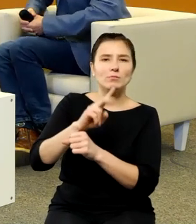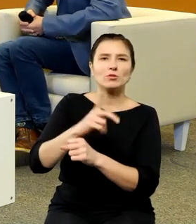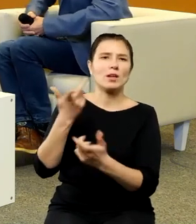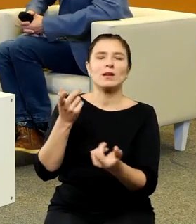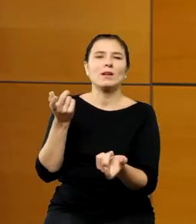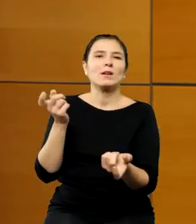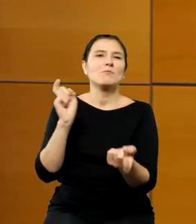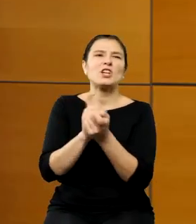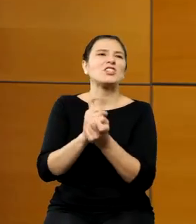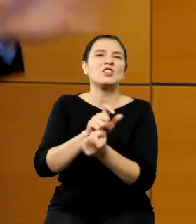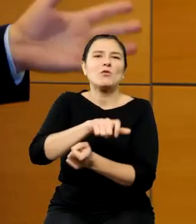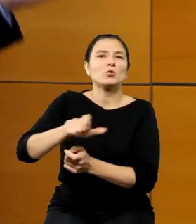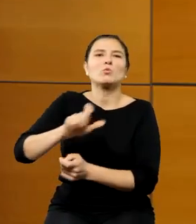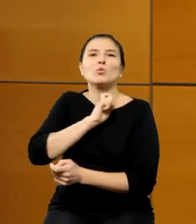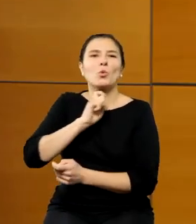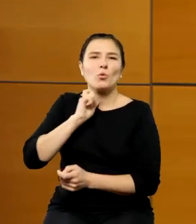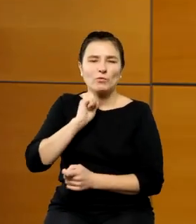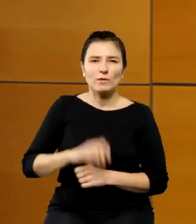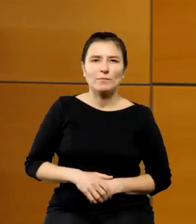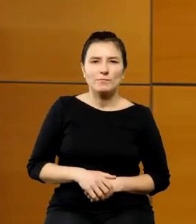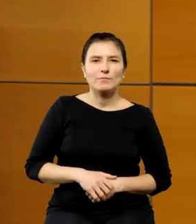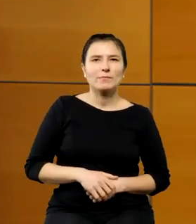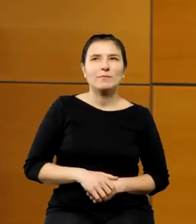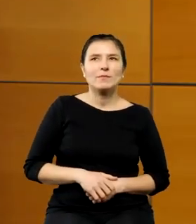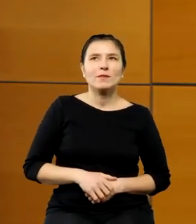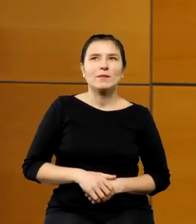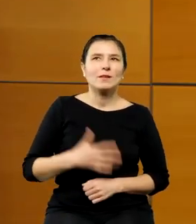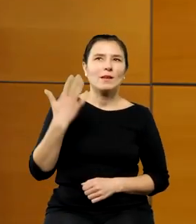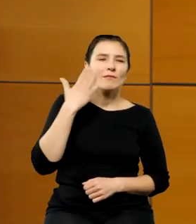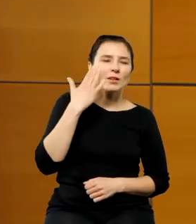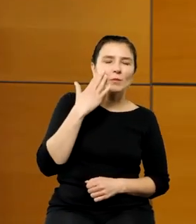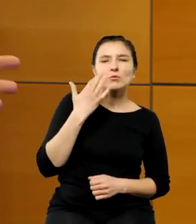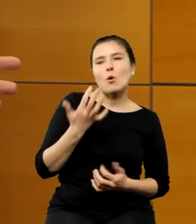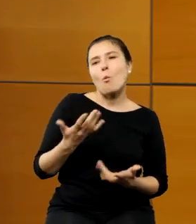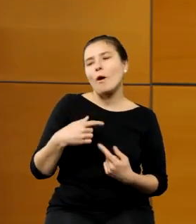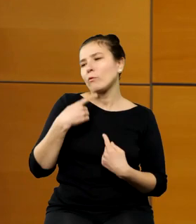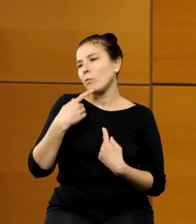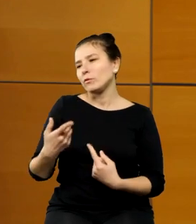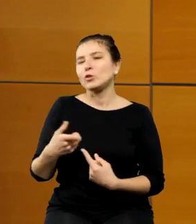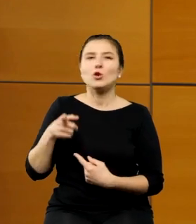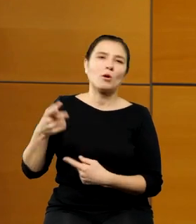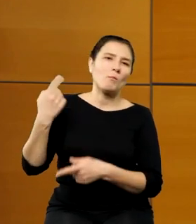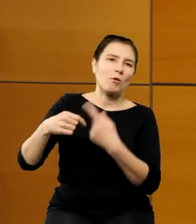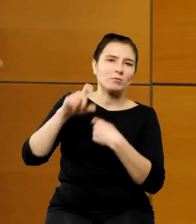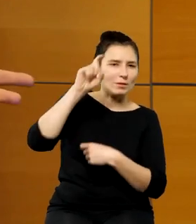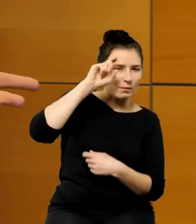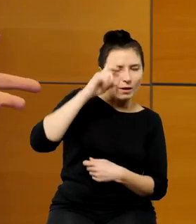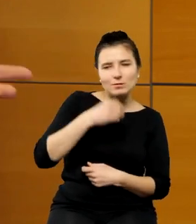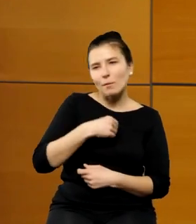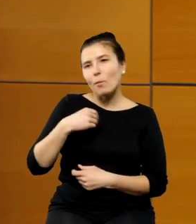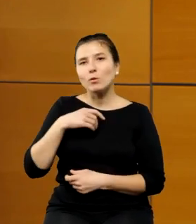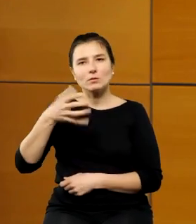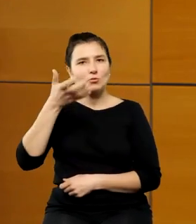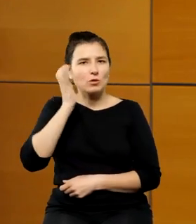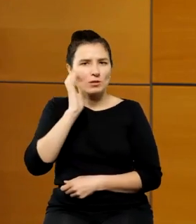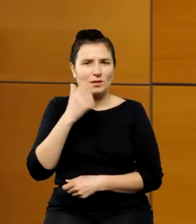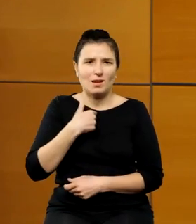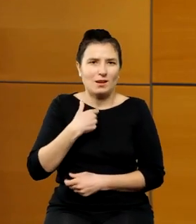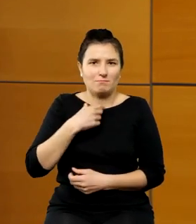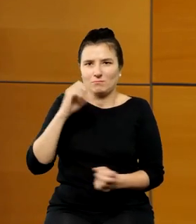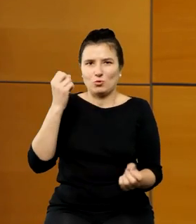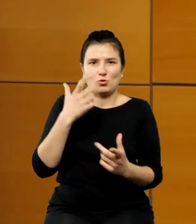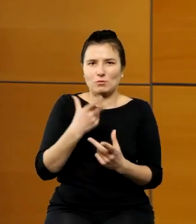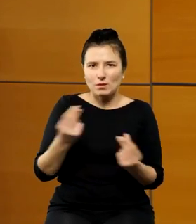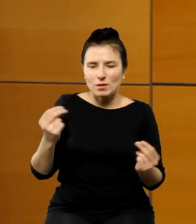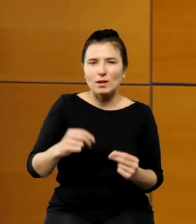jako Niemcu oczywiście bardzo łatwo zmiksować ale jako Polaków łatwo zmiksować ten Czech mnie tak bardzo nie zaskoczył bo wiele tradycyjnych rekonstrukcji